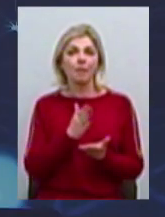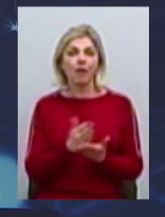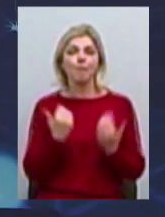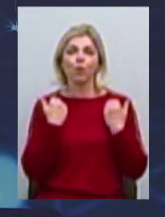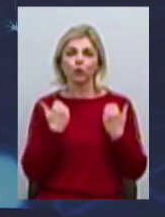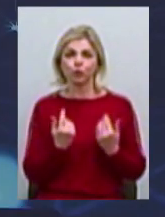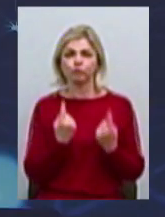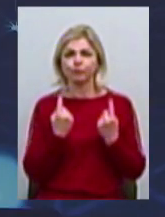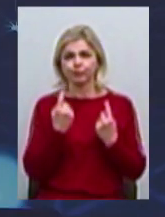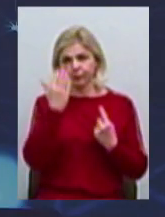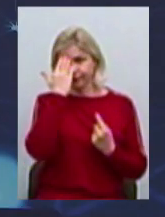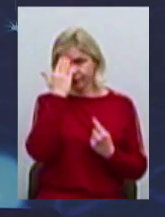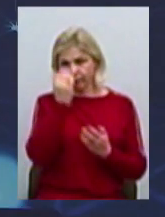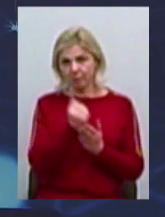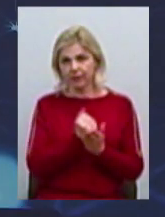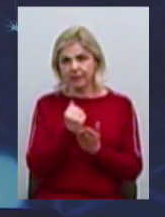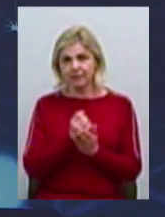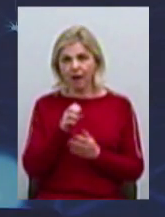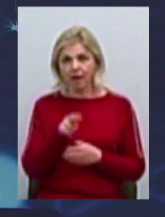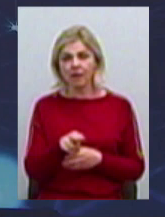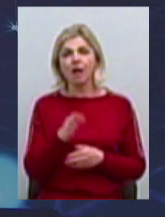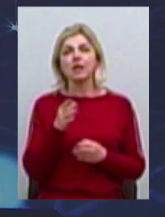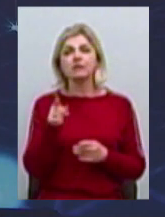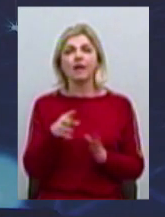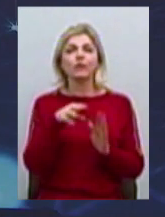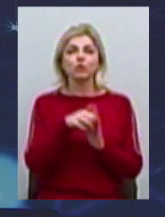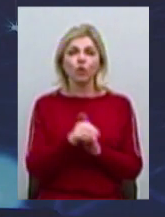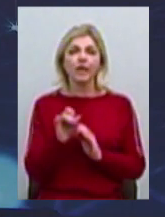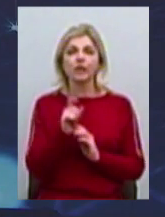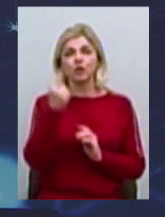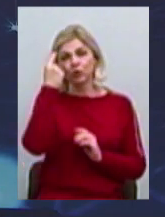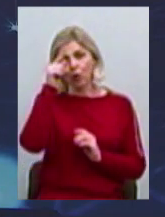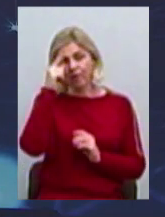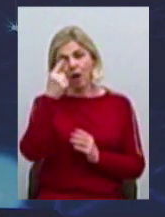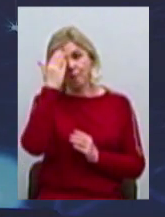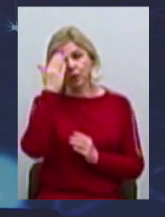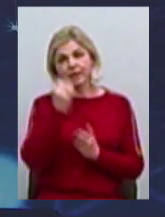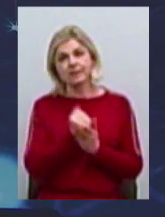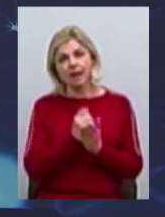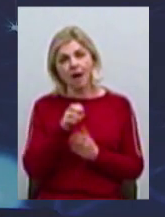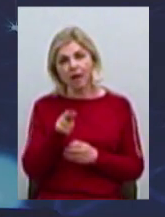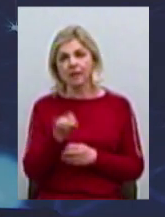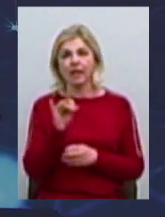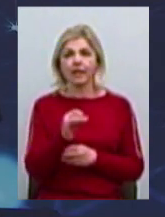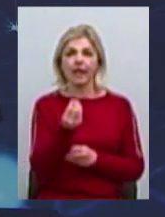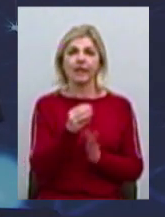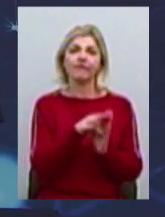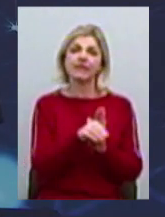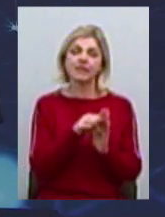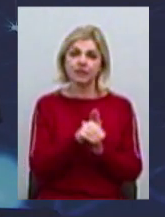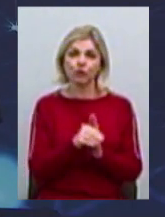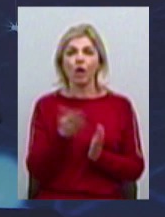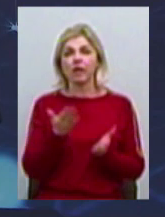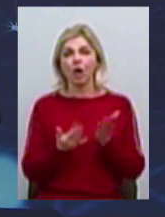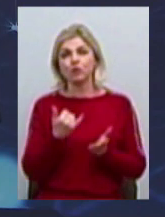великий інтелектуальний потенціал. Інтелектуальний потенціал він складається як з інноваційного потенціалу, так і з інвестиційного. Тобто, якщо